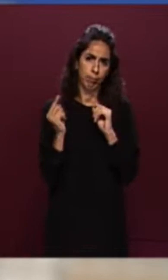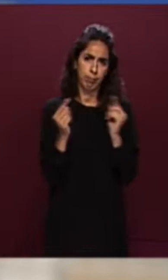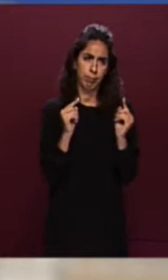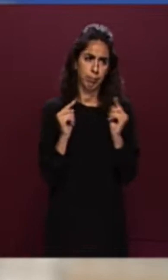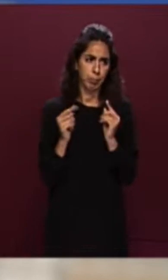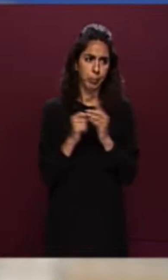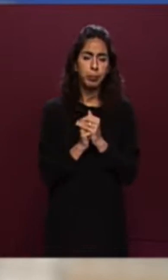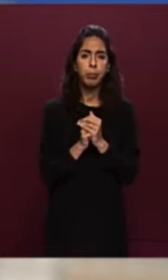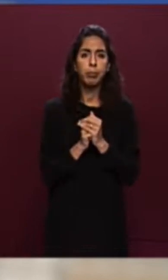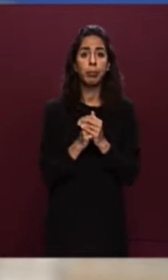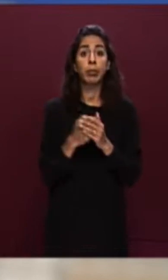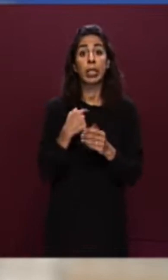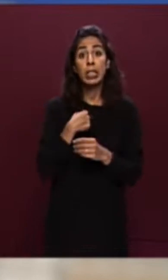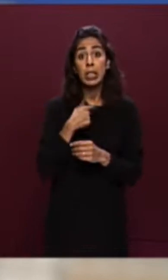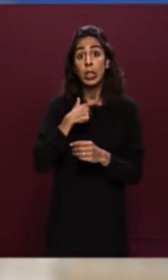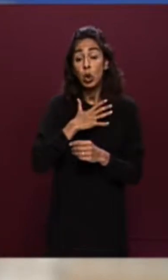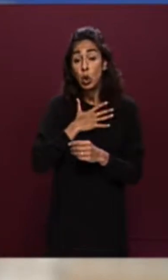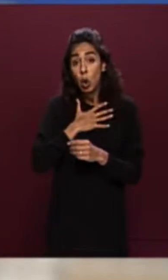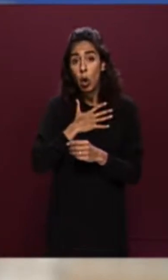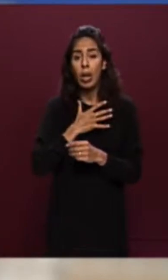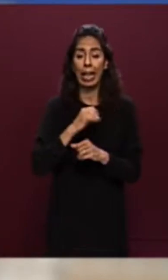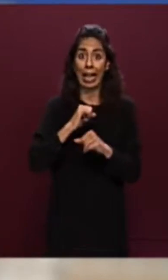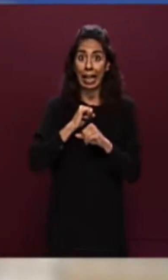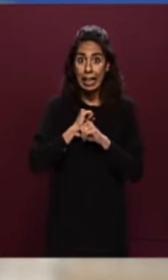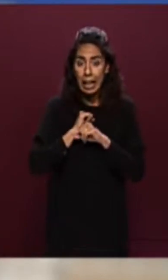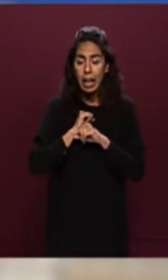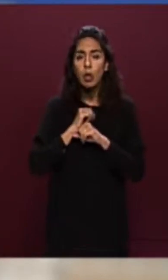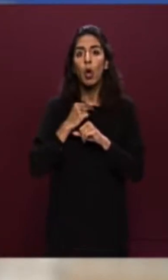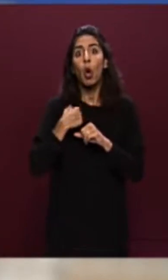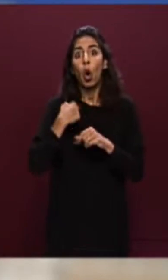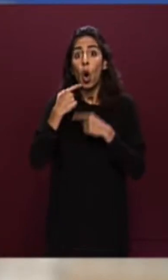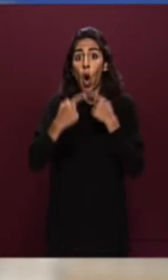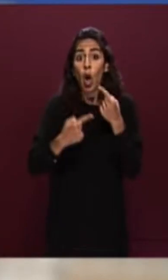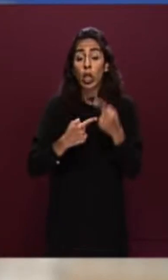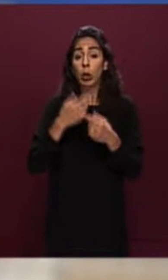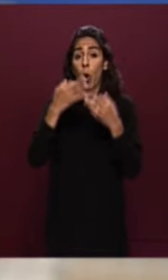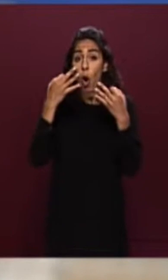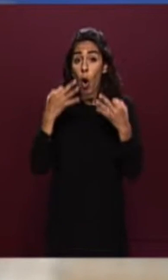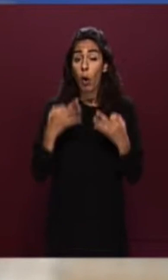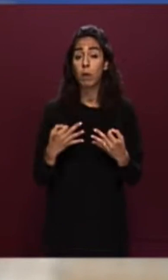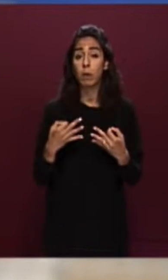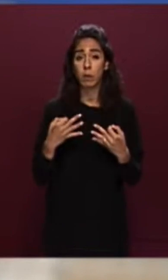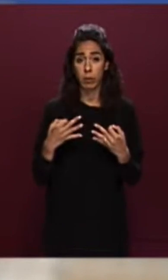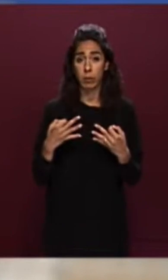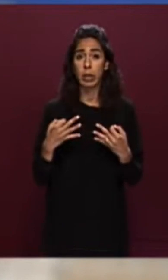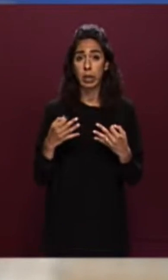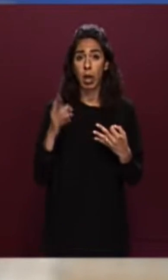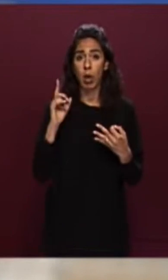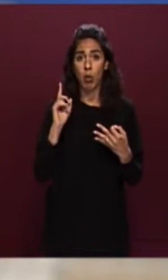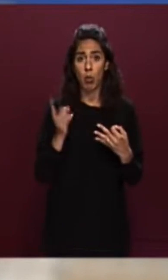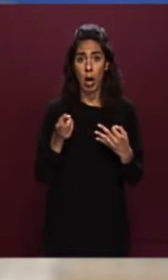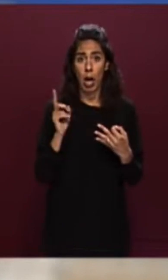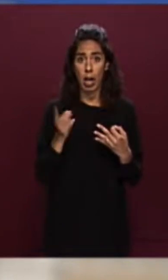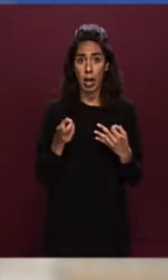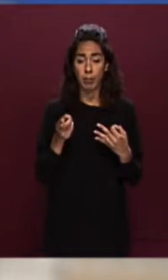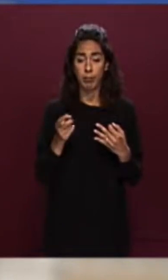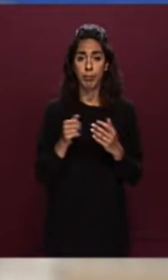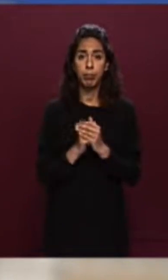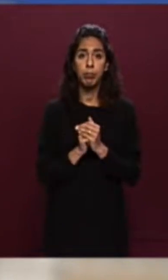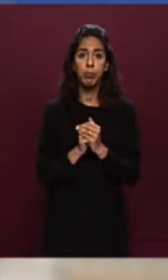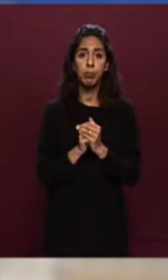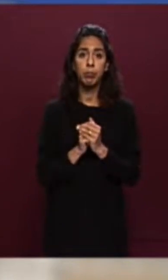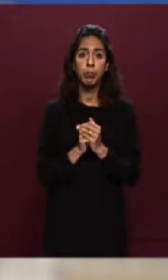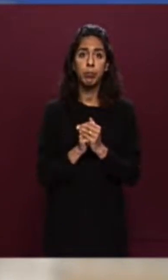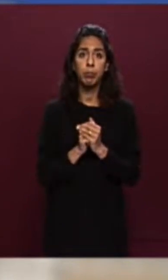Io credo e continuo a essere convinta del fatto che il modo più serio,